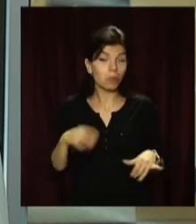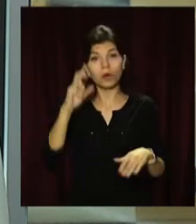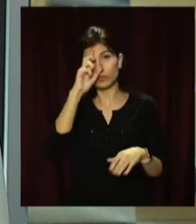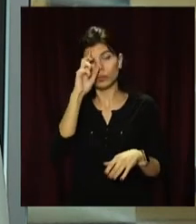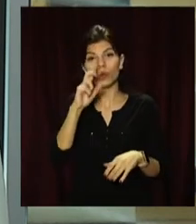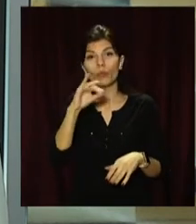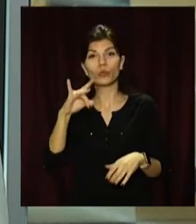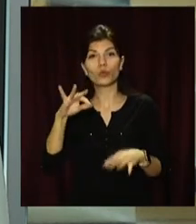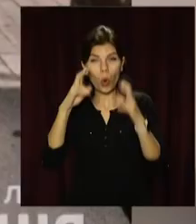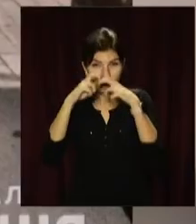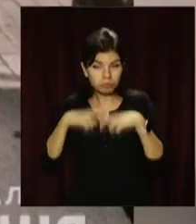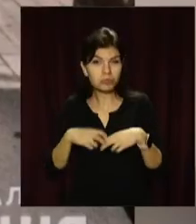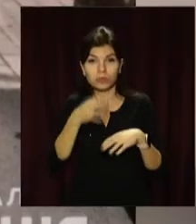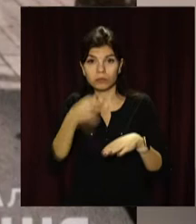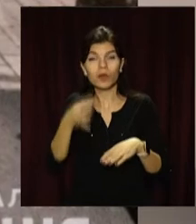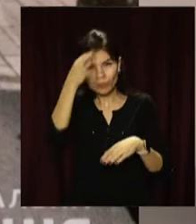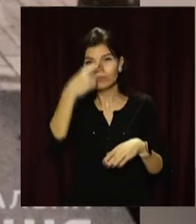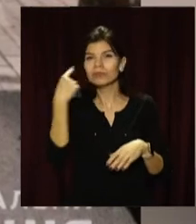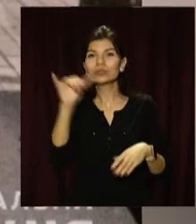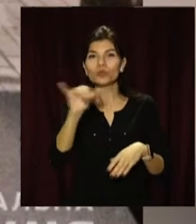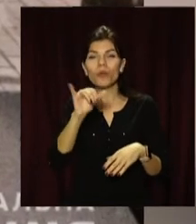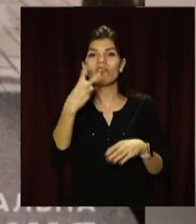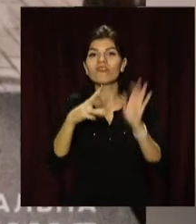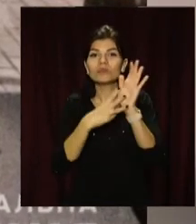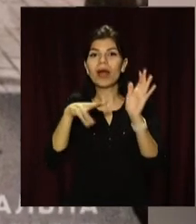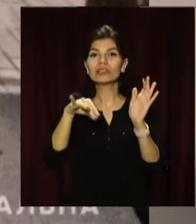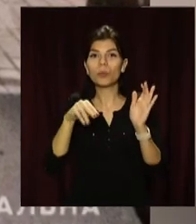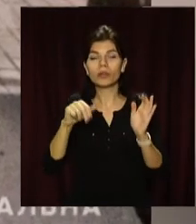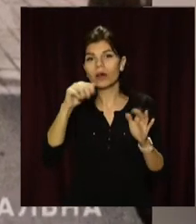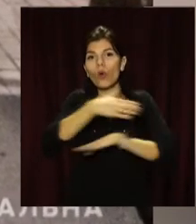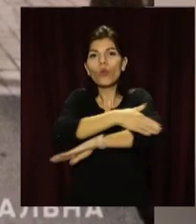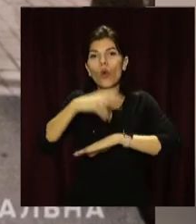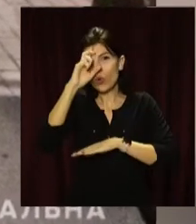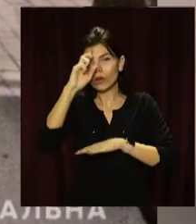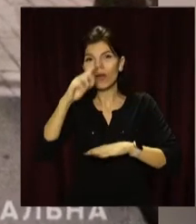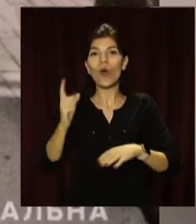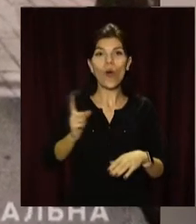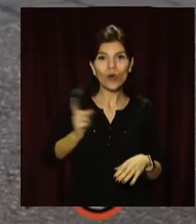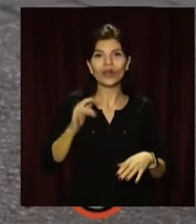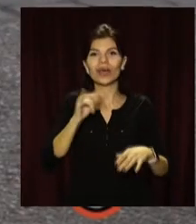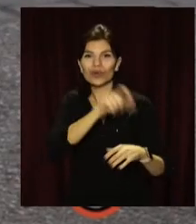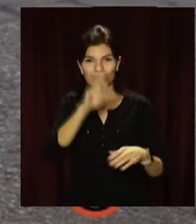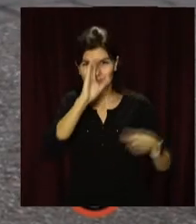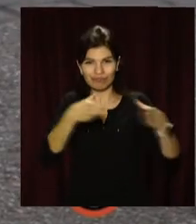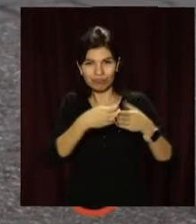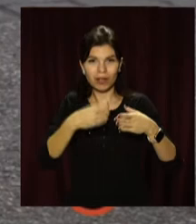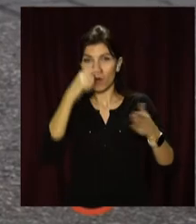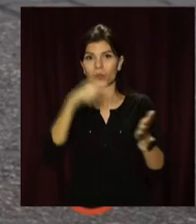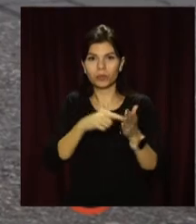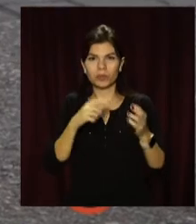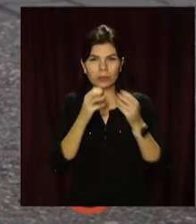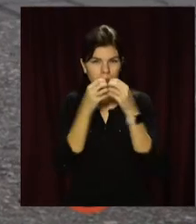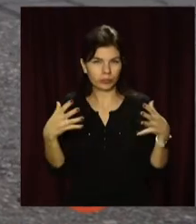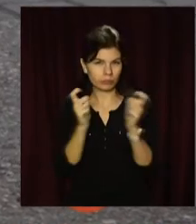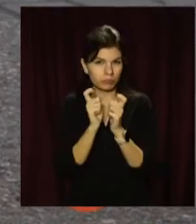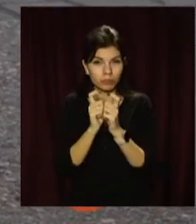Нагадаємо, у суботу 28 листопада на вулиці Короленка між охоронною закладу та групою чоловіків виникла сутичка. Поліціян разом з